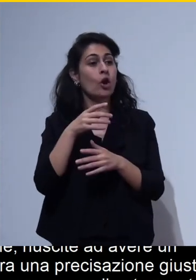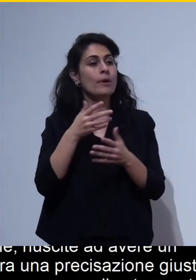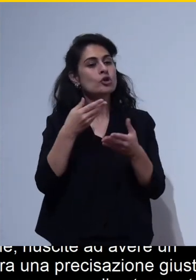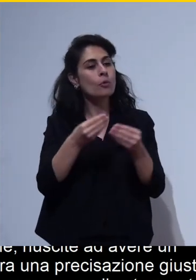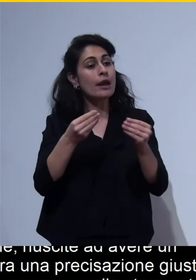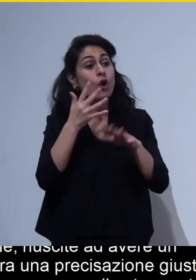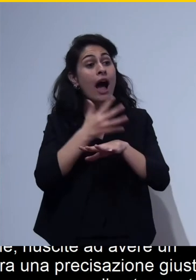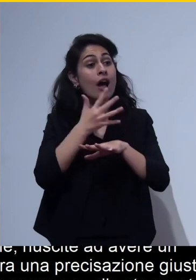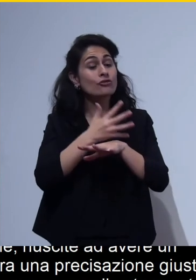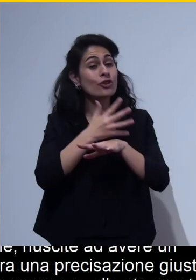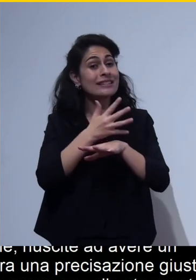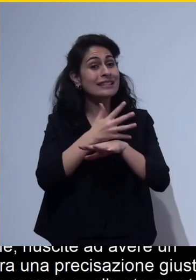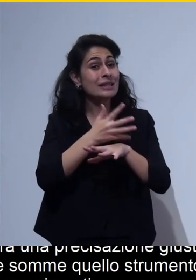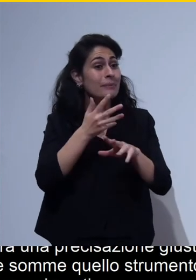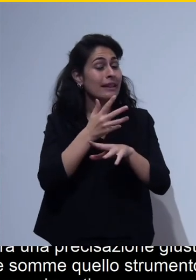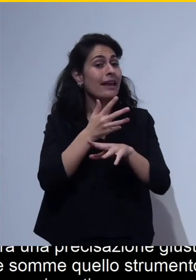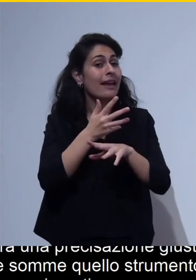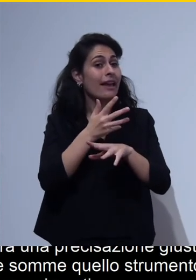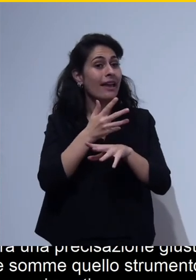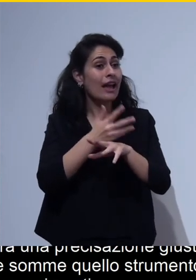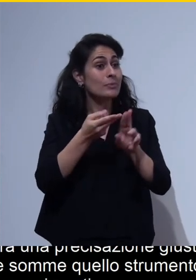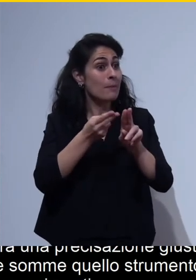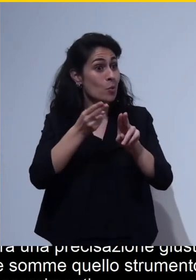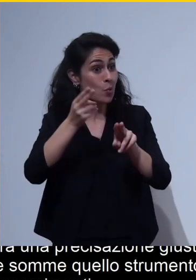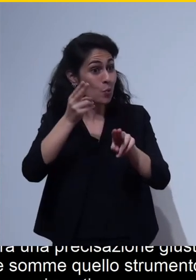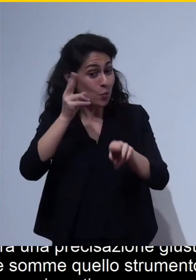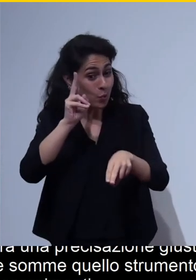presentazione ad oggi dai nostri controlli e powerpoint